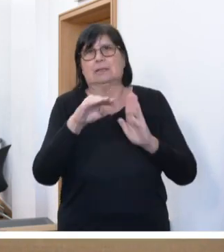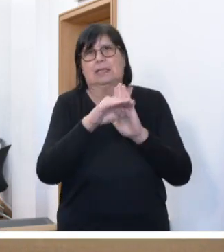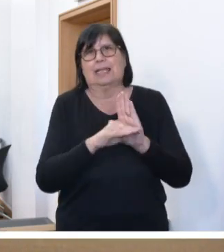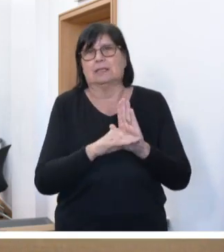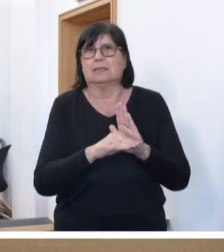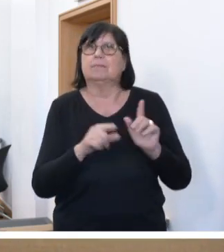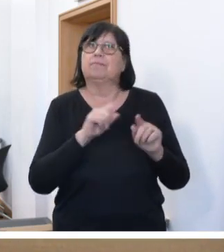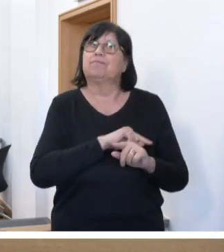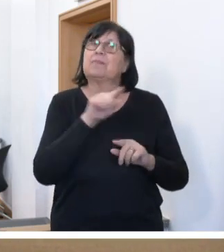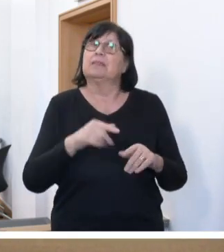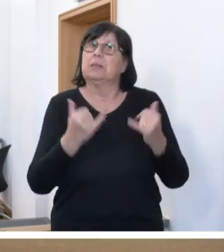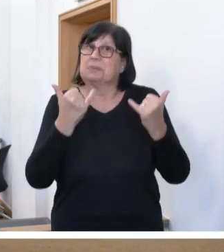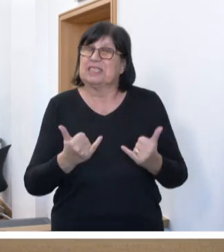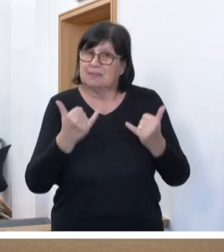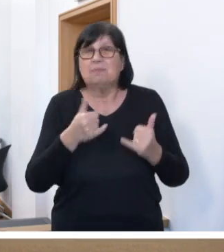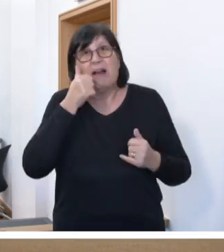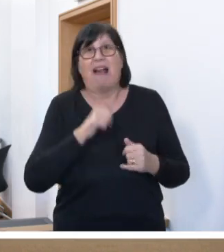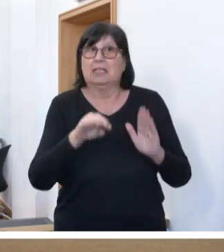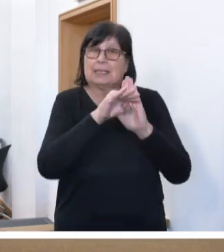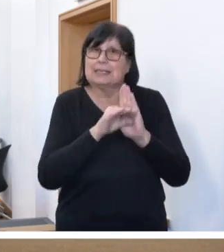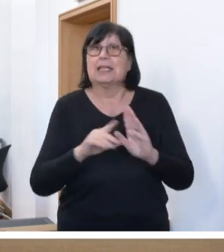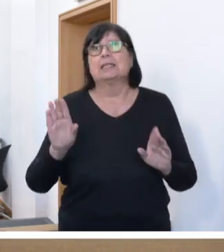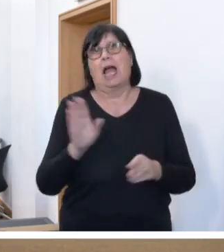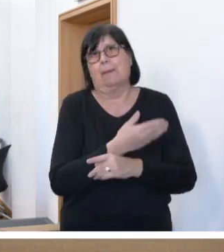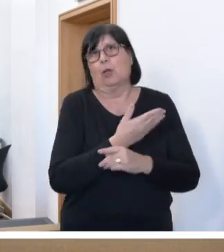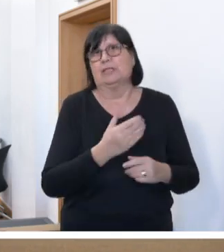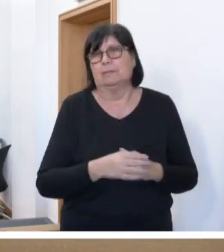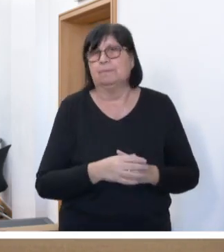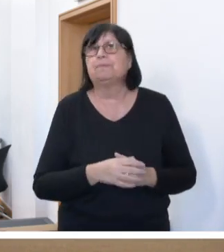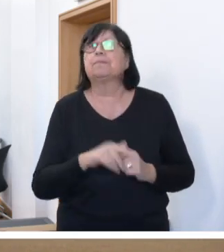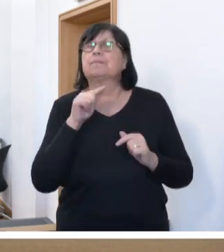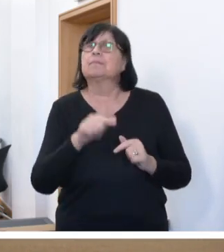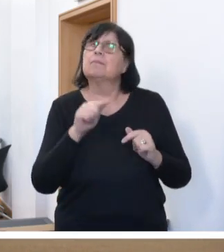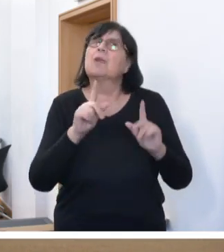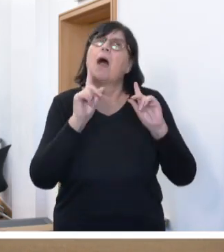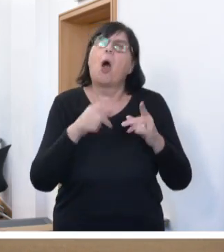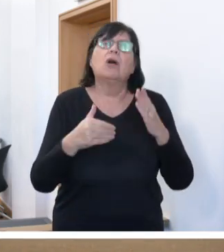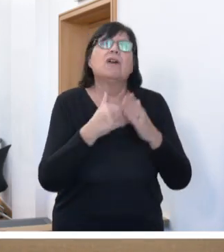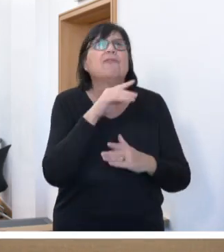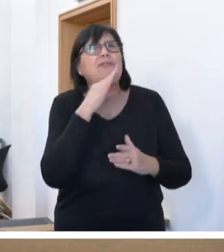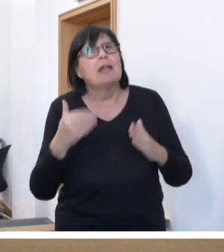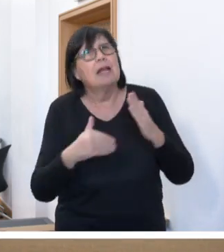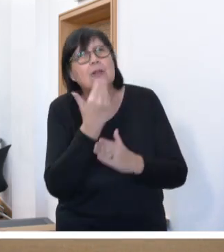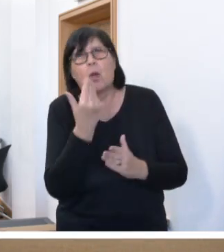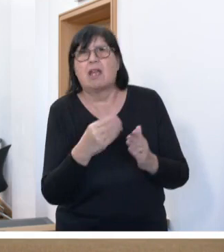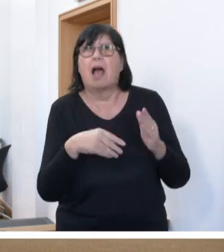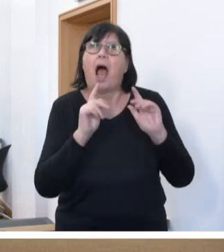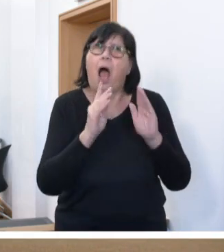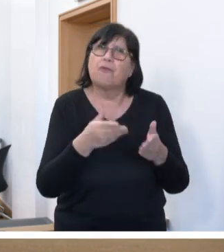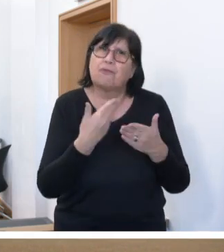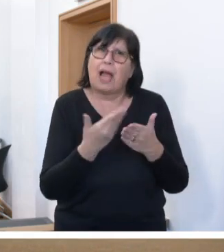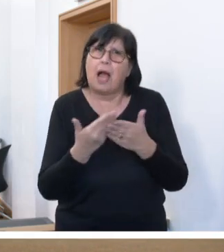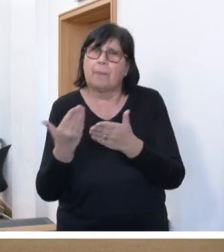das das bisherige Betreuungsgesetz ablösen wird. Es umfasst auch viele neue Aufgaben, die bisher nicht